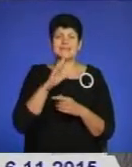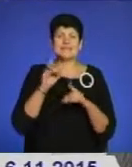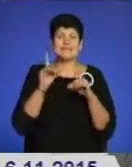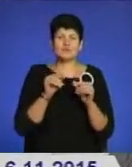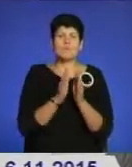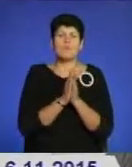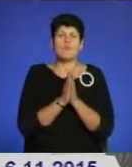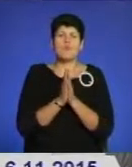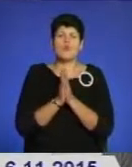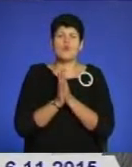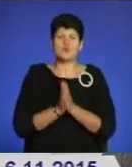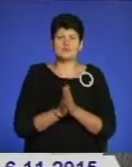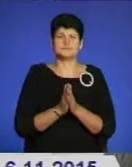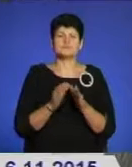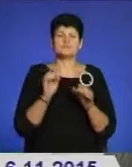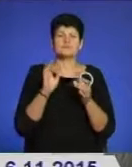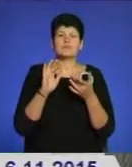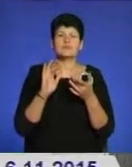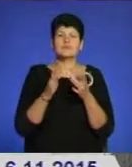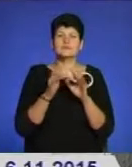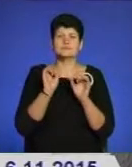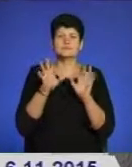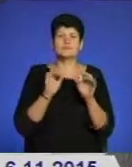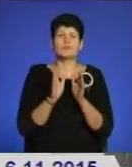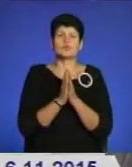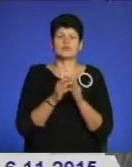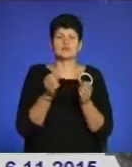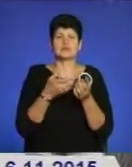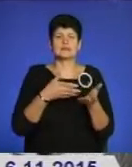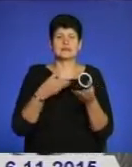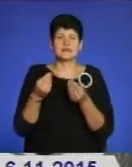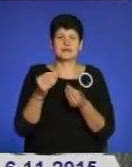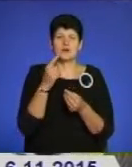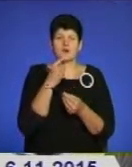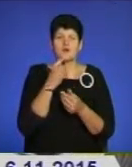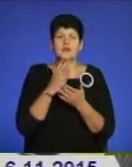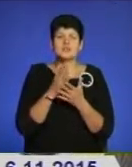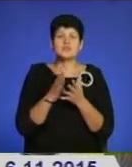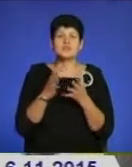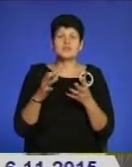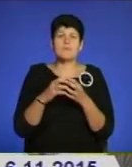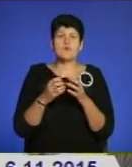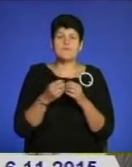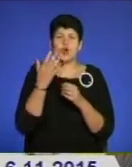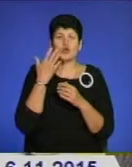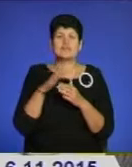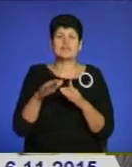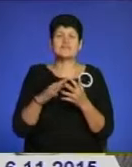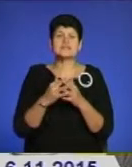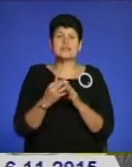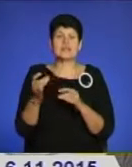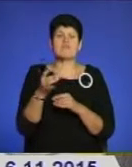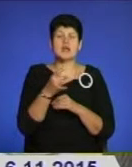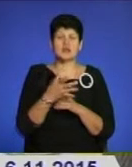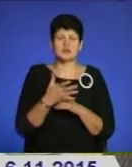просять, вони голосяться, вони викидають в соціальній мережі, будь ласка, здайте кров. А є ще така більша проблема, коли дітки в селах, в районах.